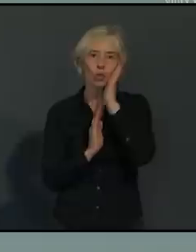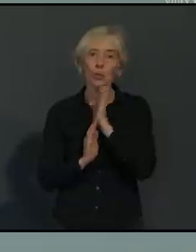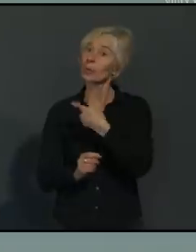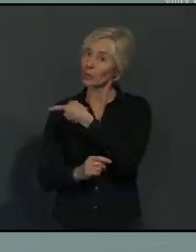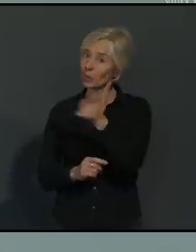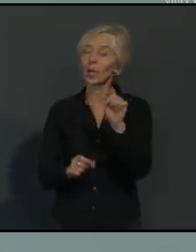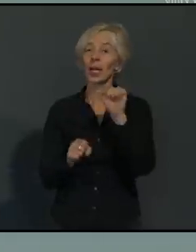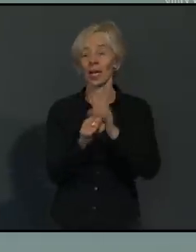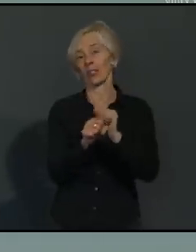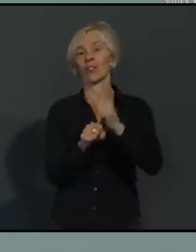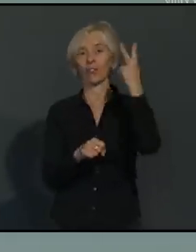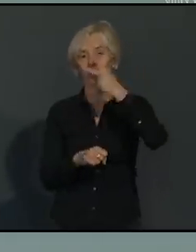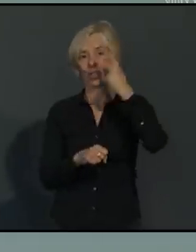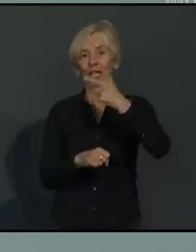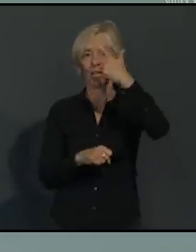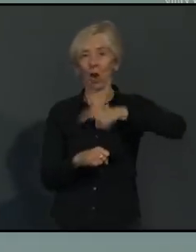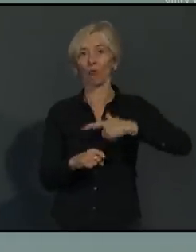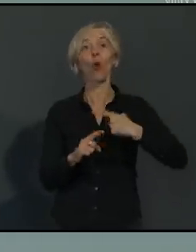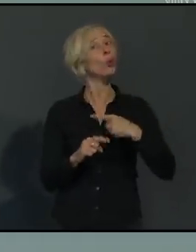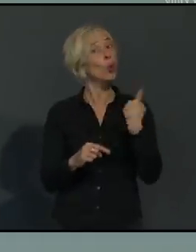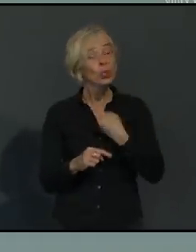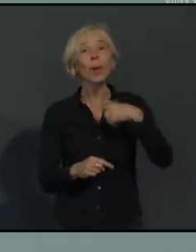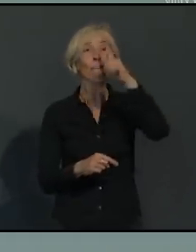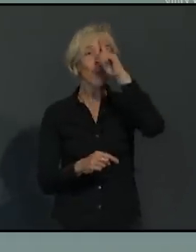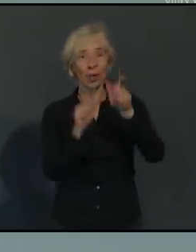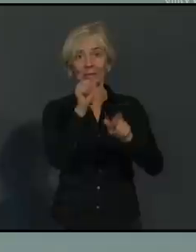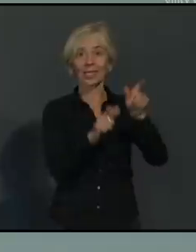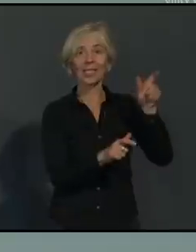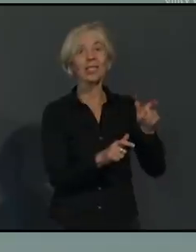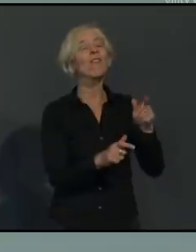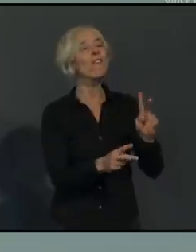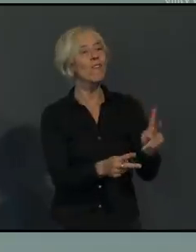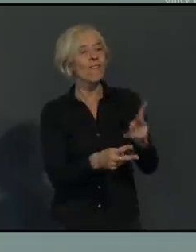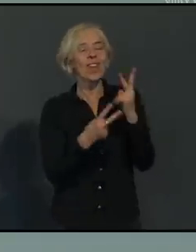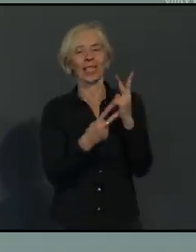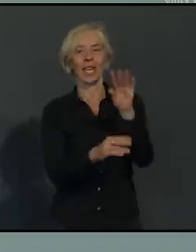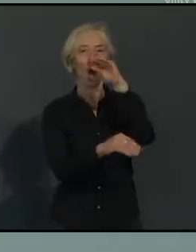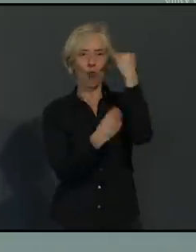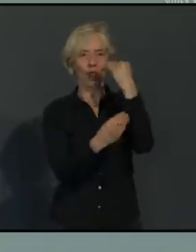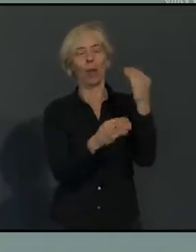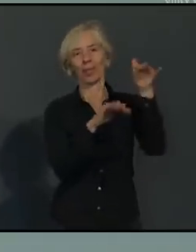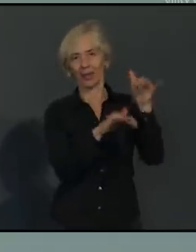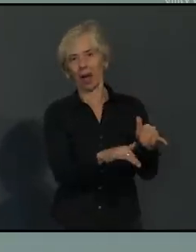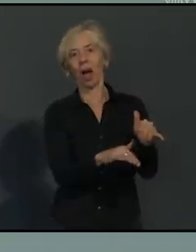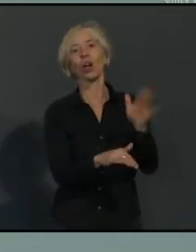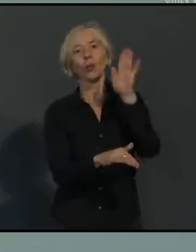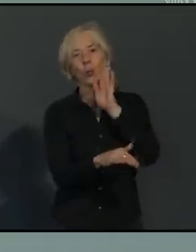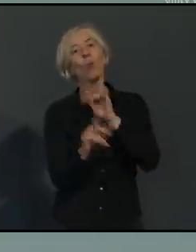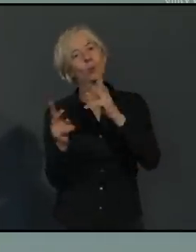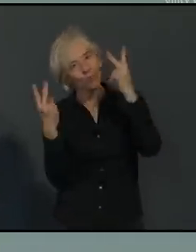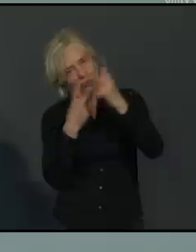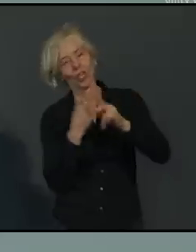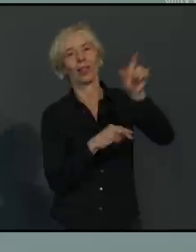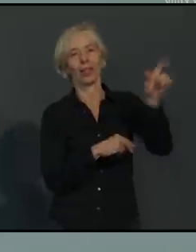dass unsere Beamten hier wichtige Aufgabe erfüllen müssen. Deswegen zum Schluss nochmal mein Appell. Bitte